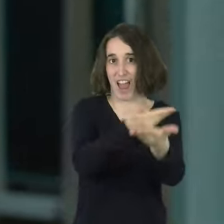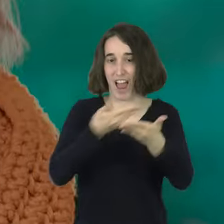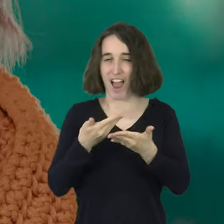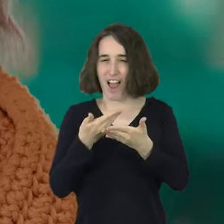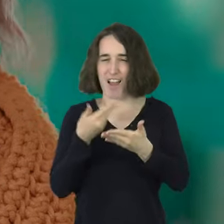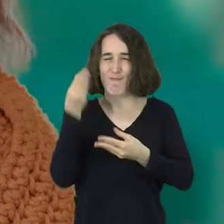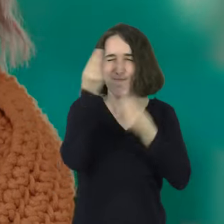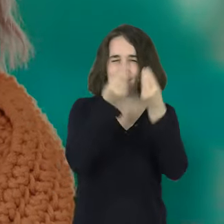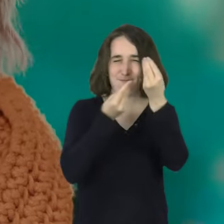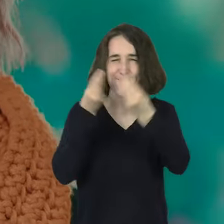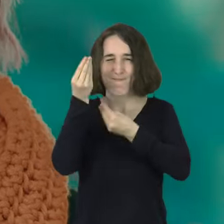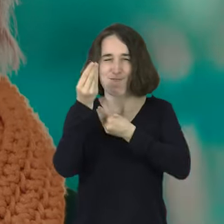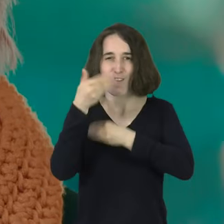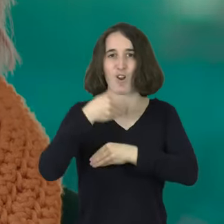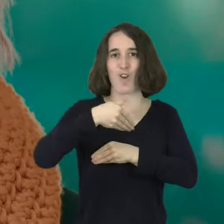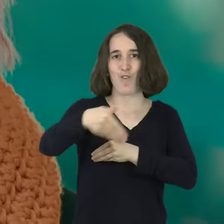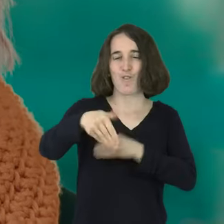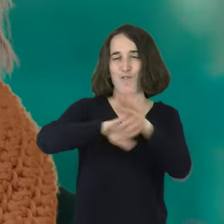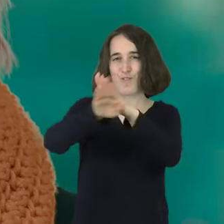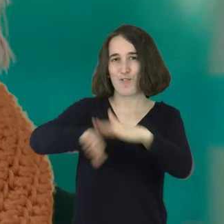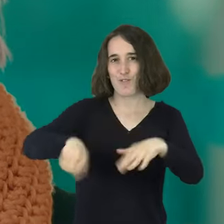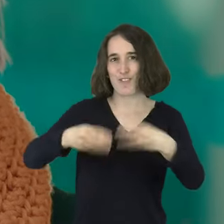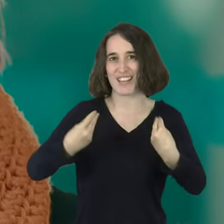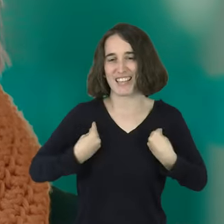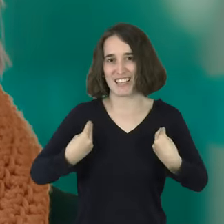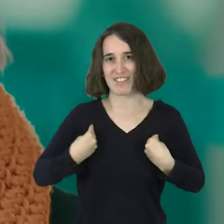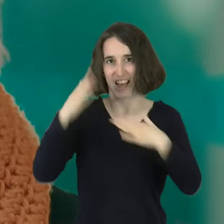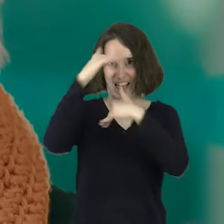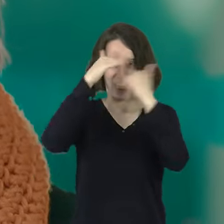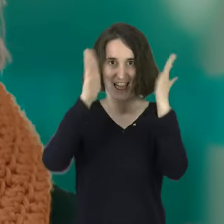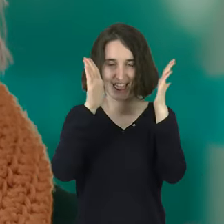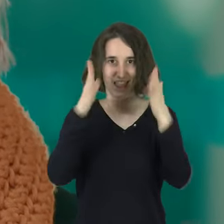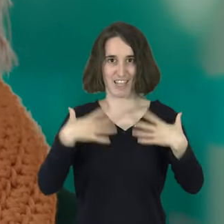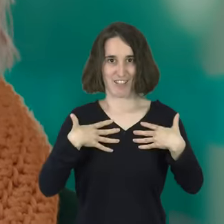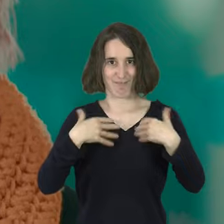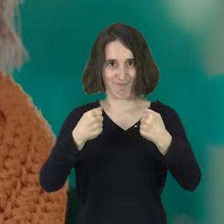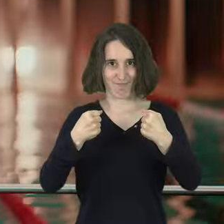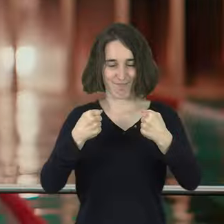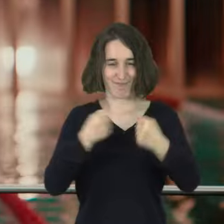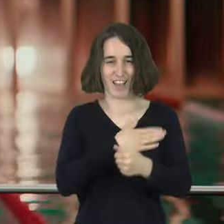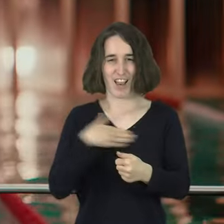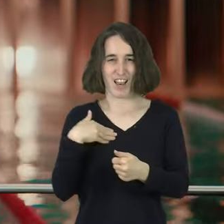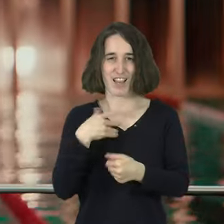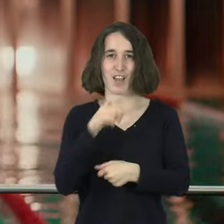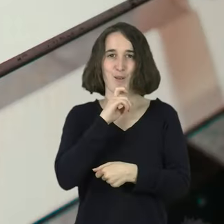jasun nahi dudan, osasun arretari burot, erabakitzen lagundu diate bertan.